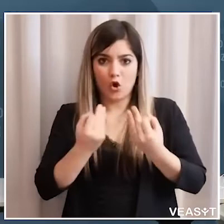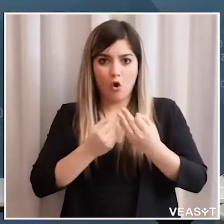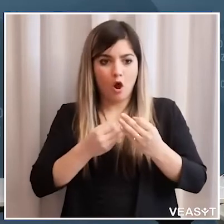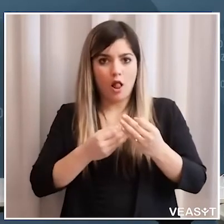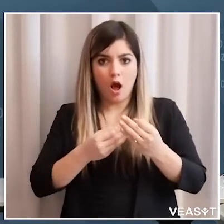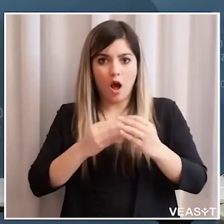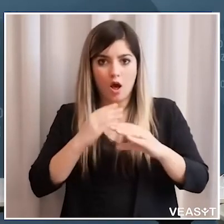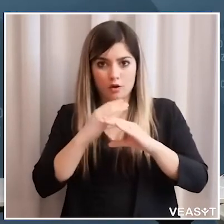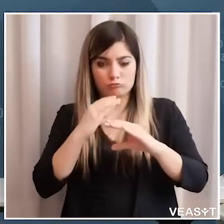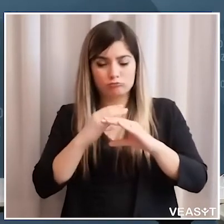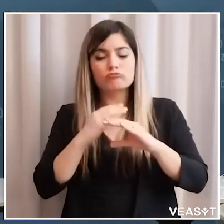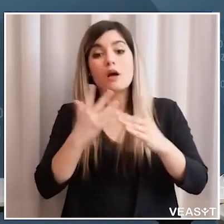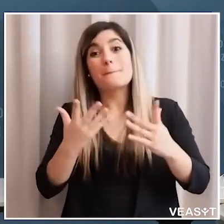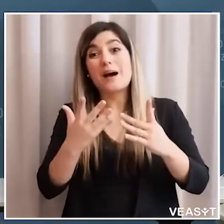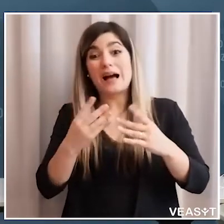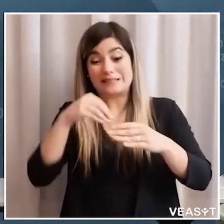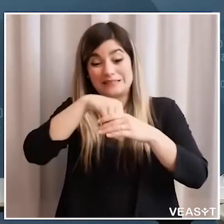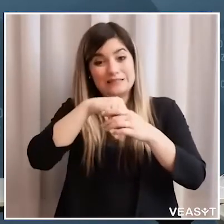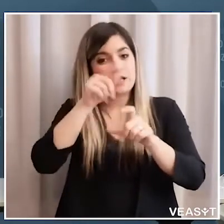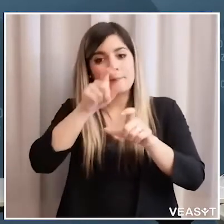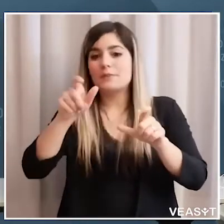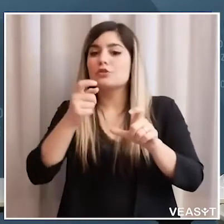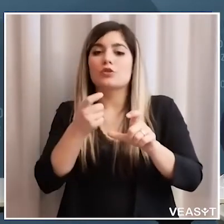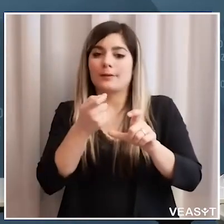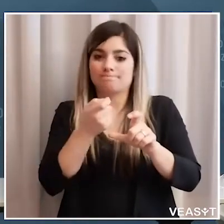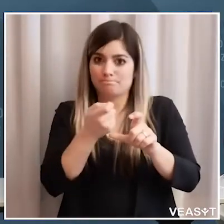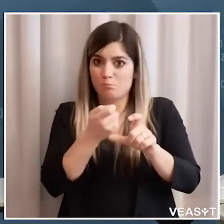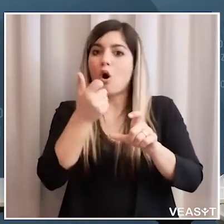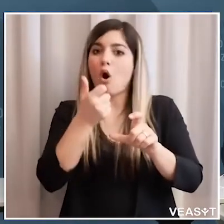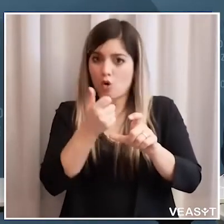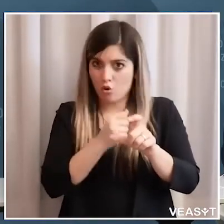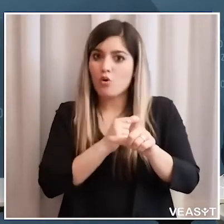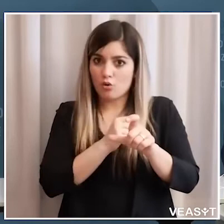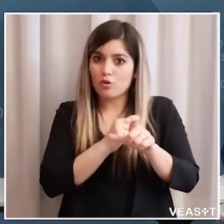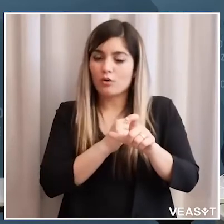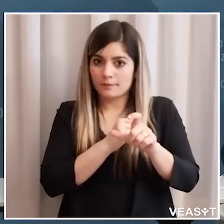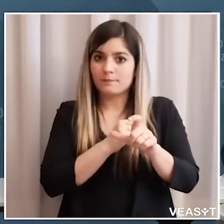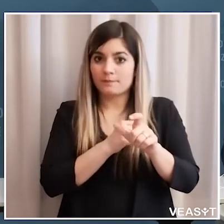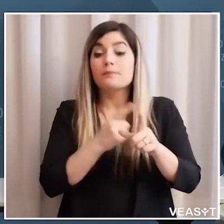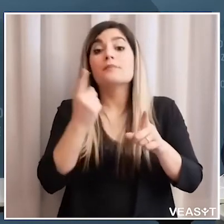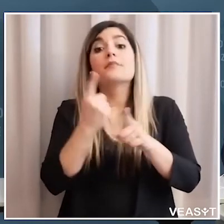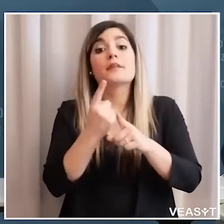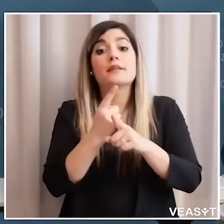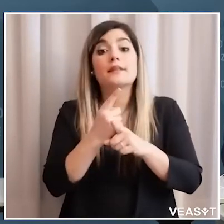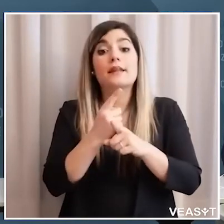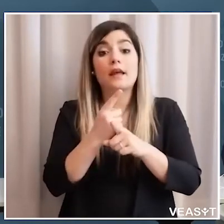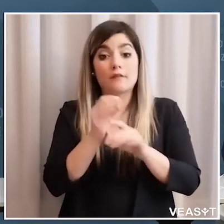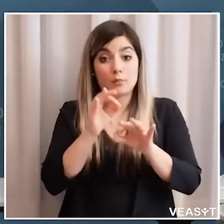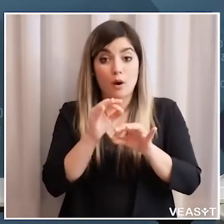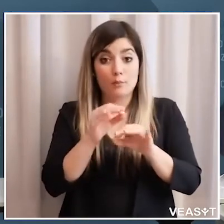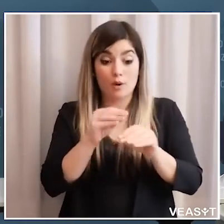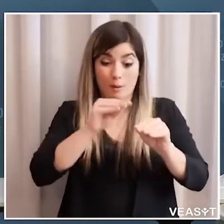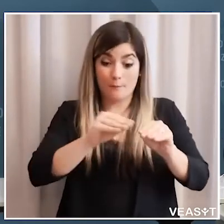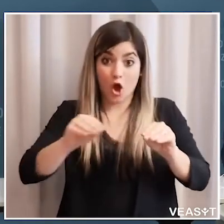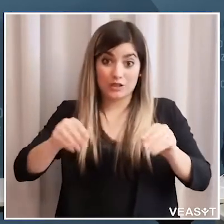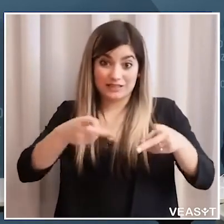naturalmente con una capacità ridotta quindi saranno disposti e saranno individuati i